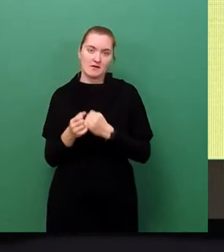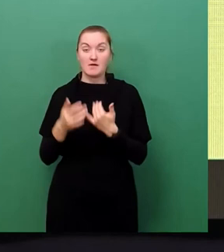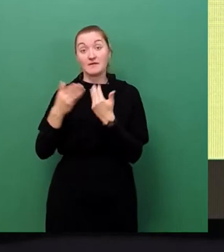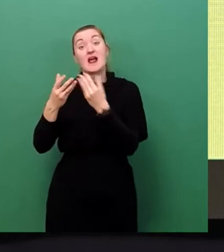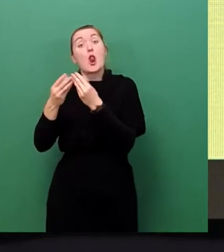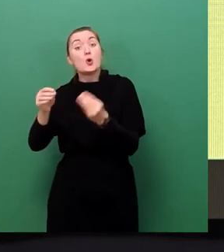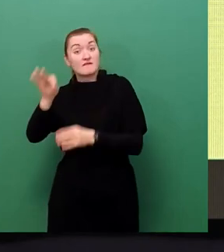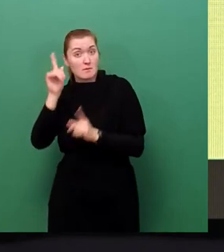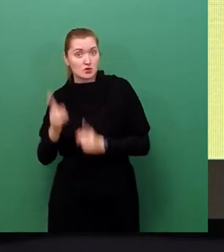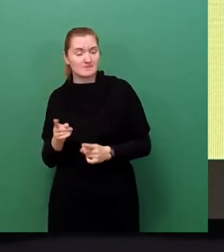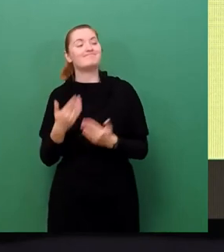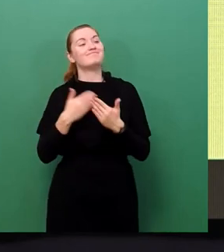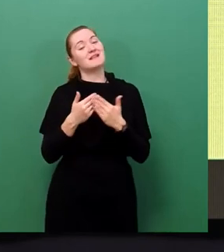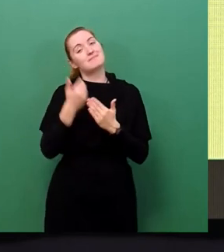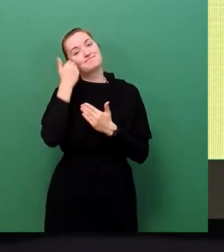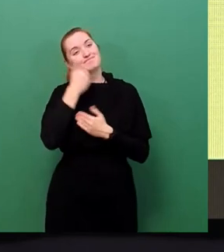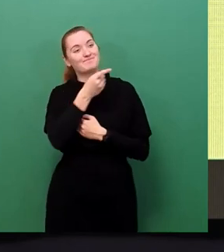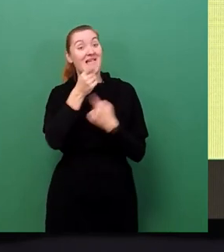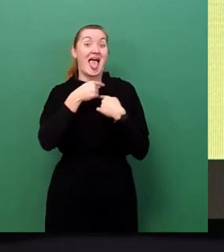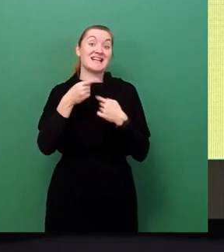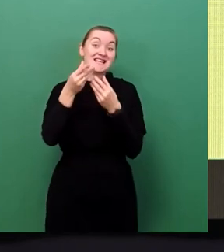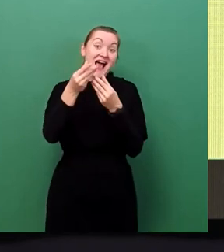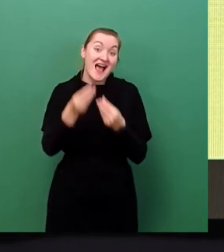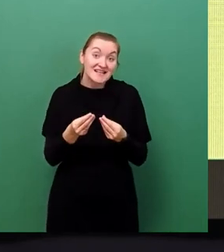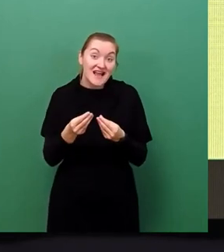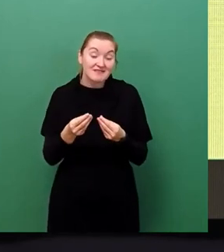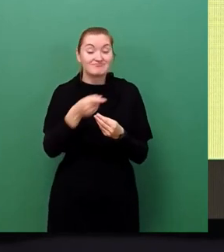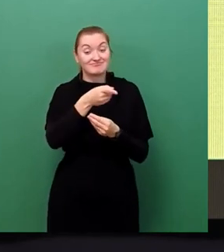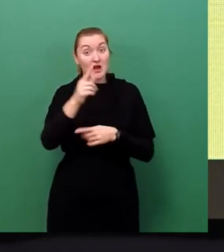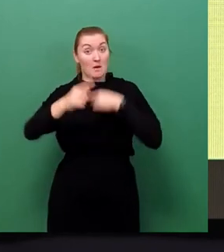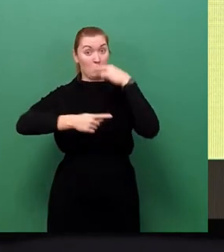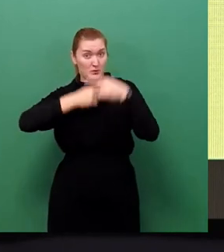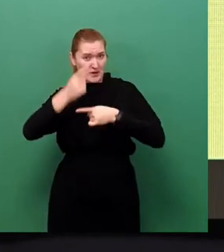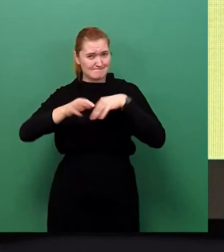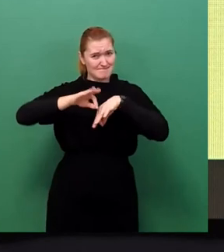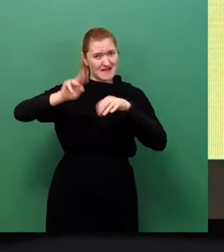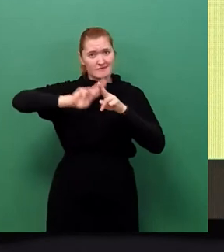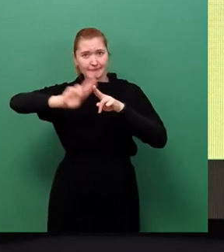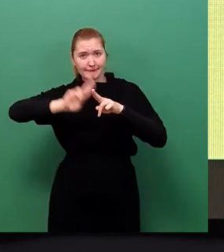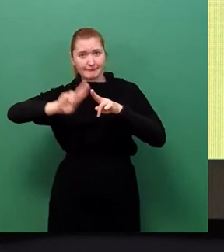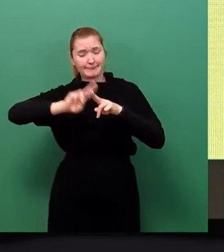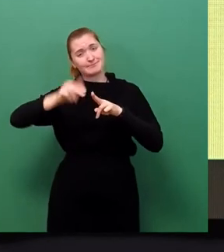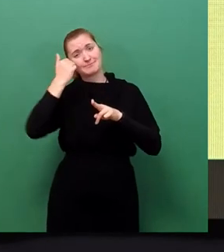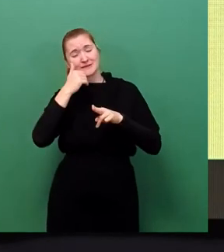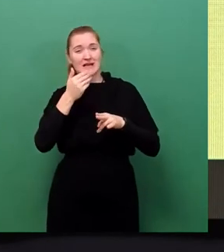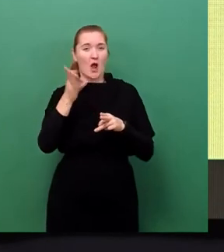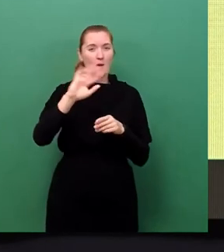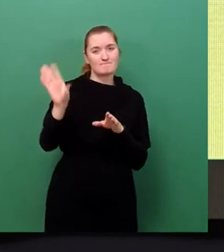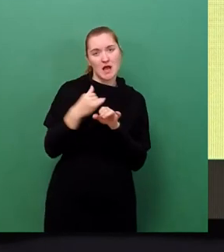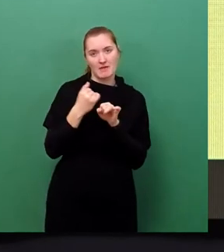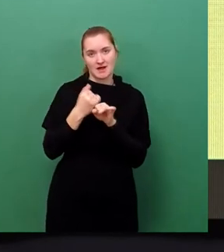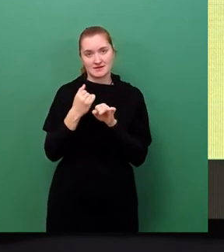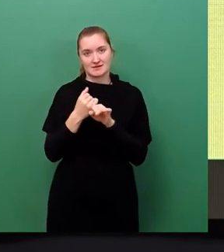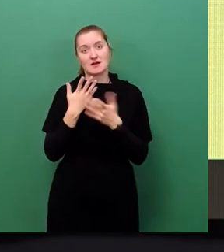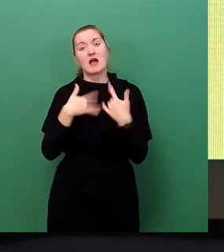in diesen Prozess mit einzusteigen und ich würde zweckmäßigerweise im Fachausschuss